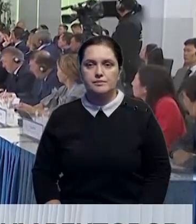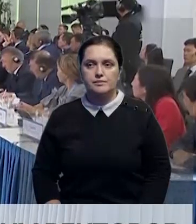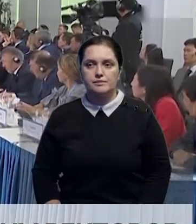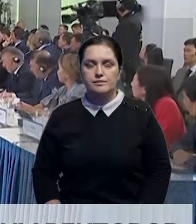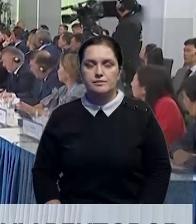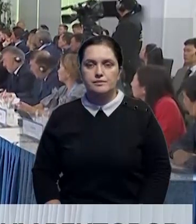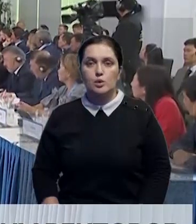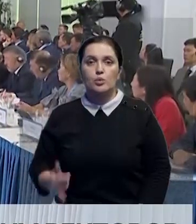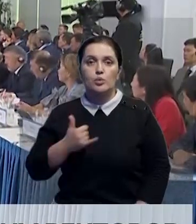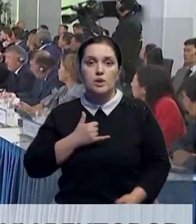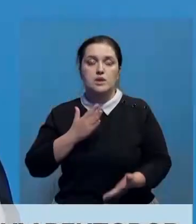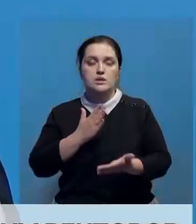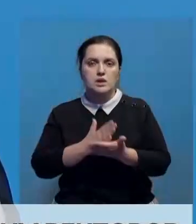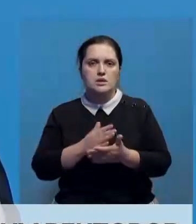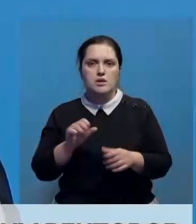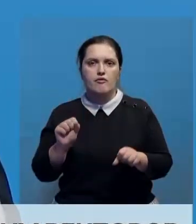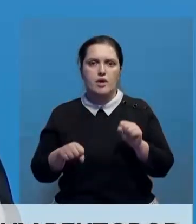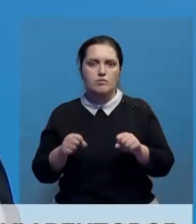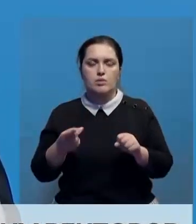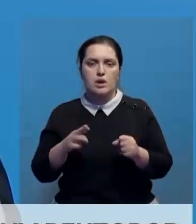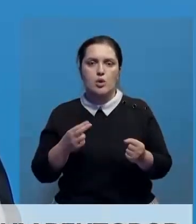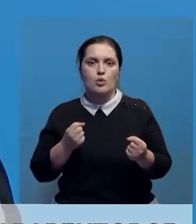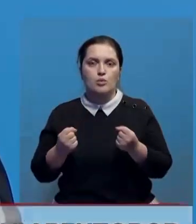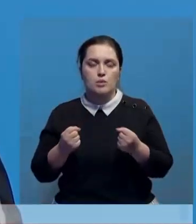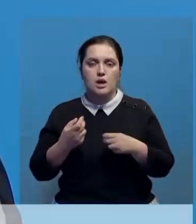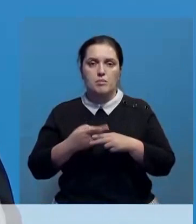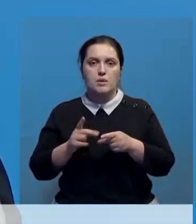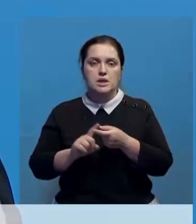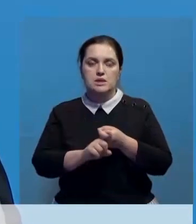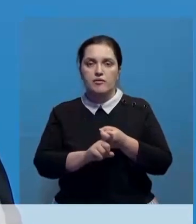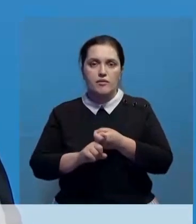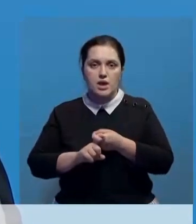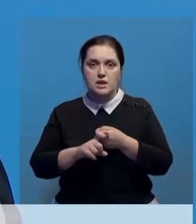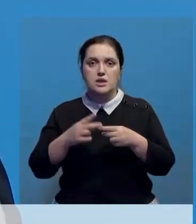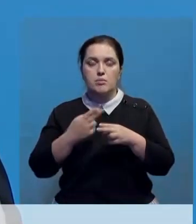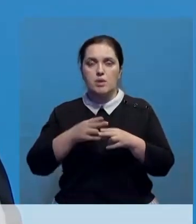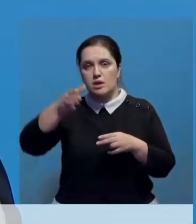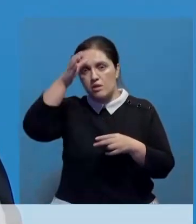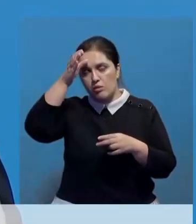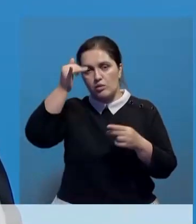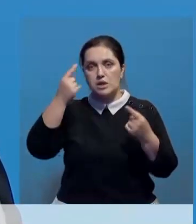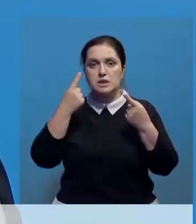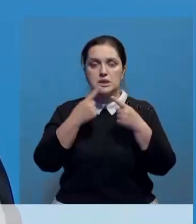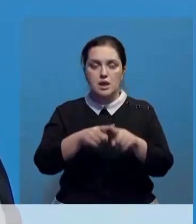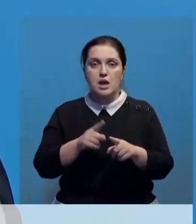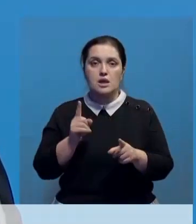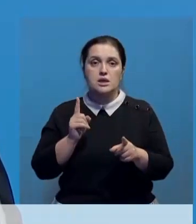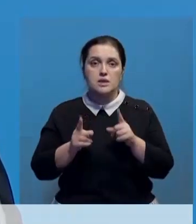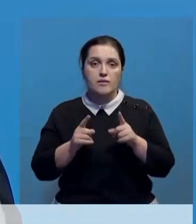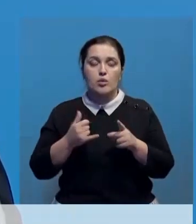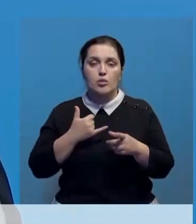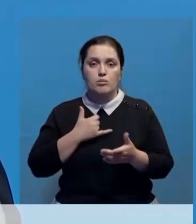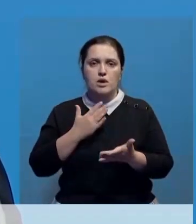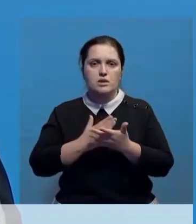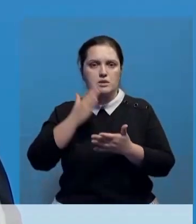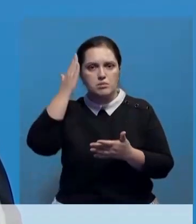У нас есть огромные возможности для укрепления наших связей во многих областях, включая науку и технологии. Действительно, у меня есть